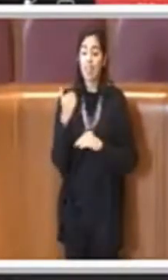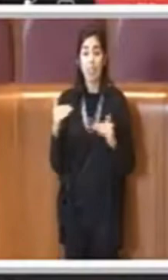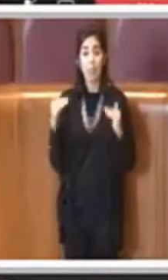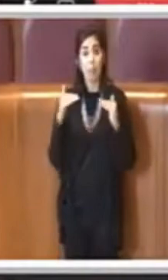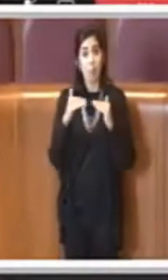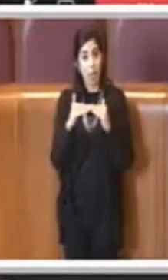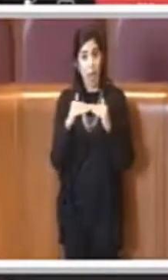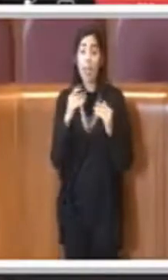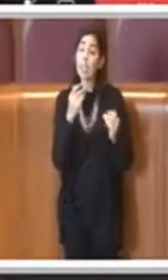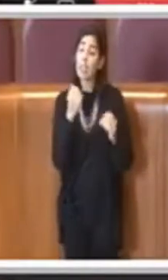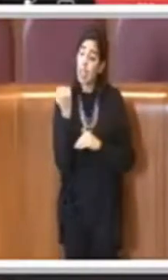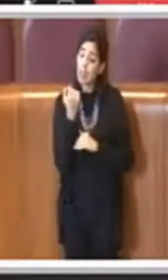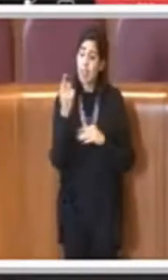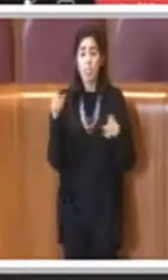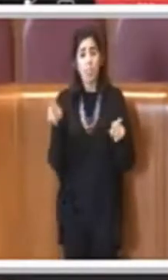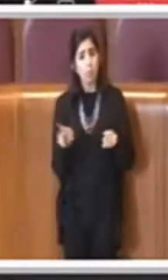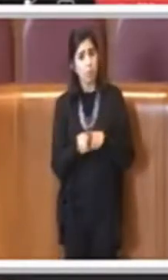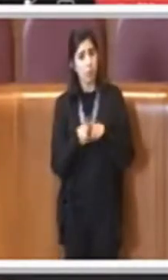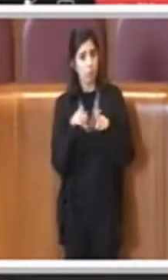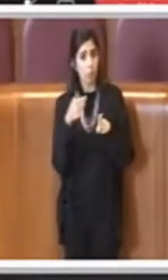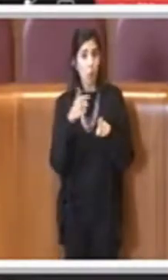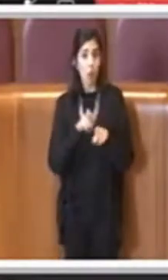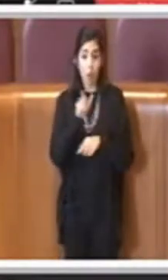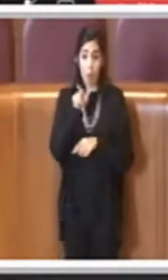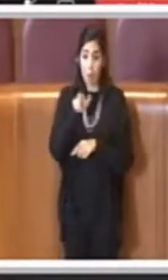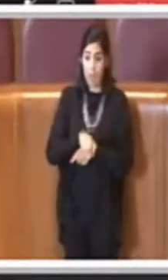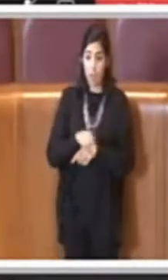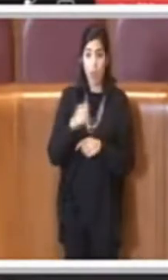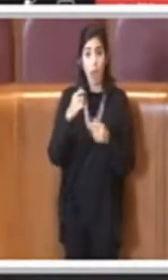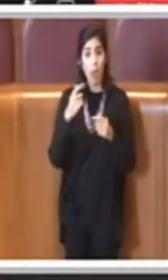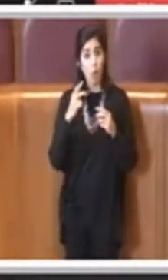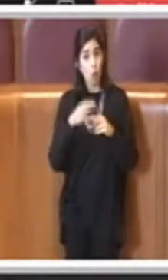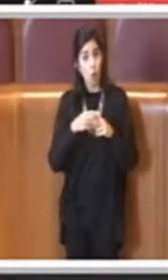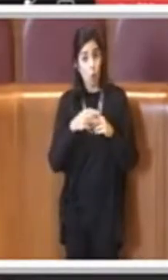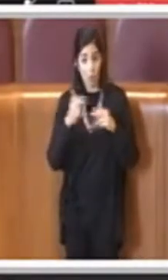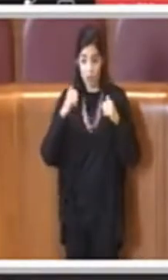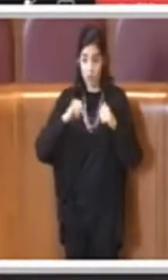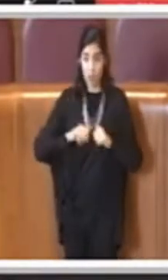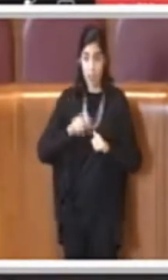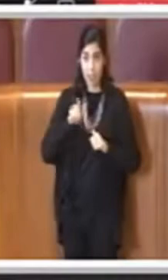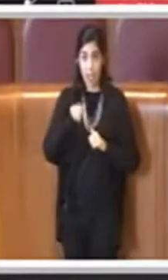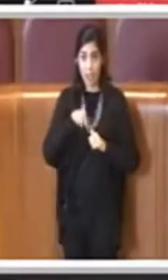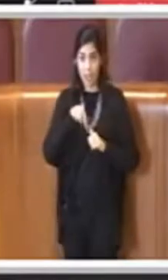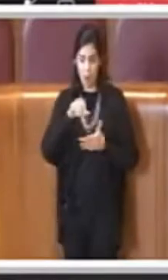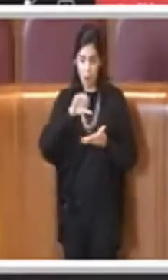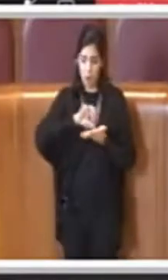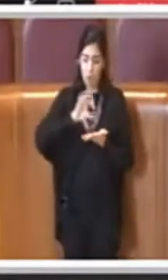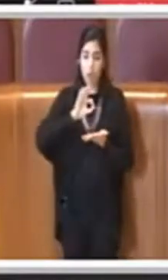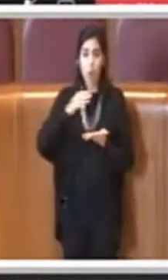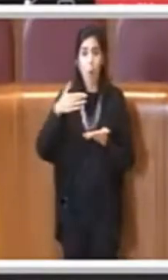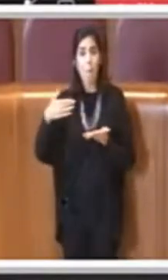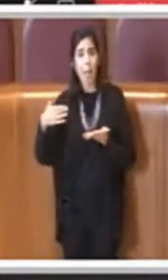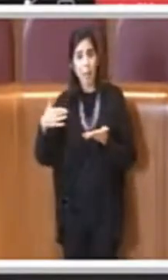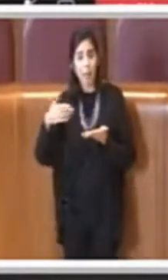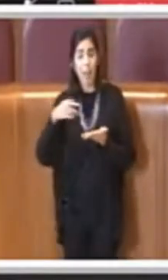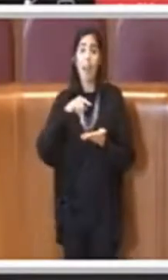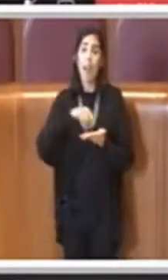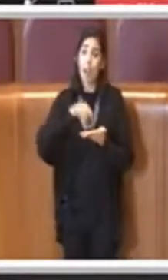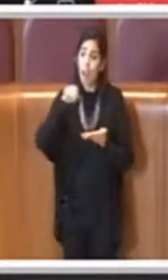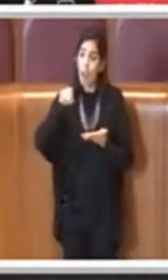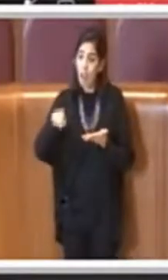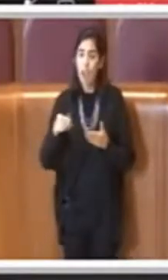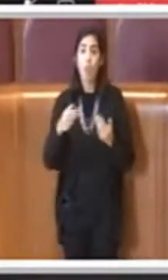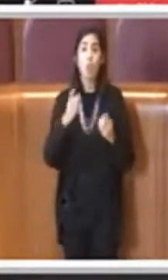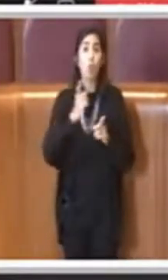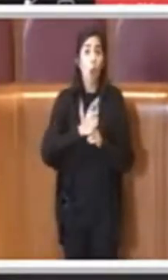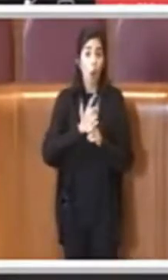servizi, perché un cittadino romano, a prescindere da dove si trova, deve avere esattamente gli stessi doveri, ovviamente, ma anche